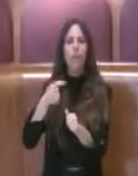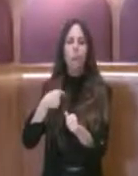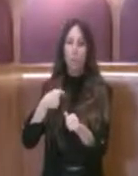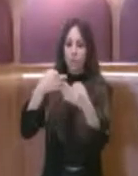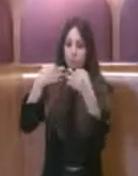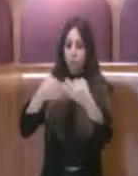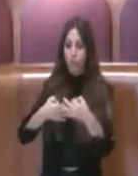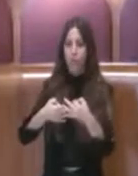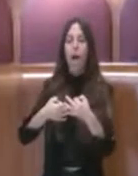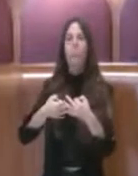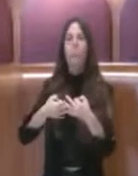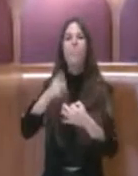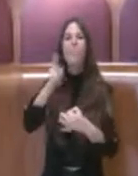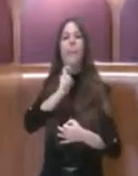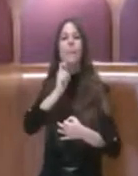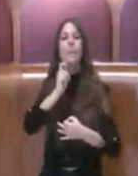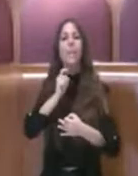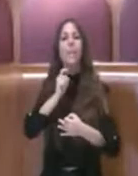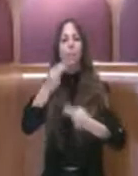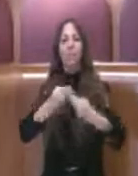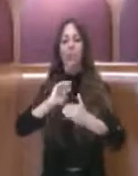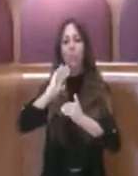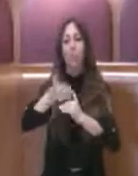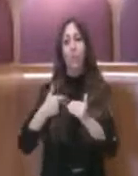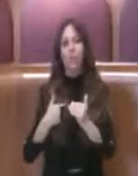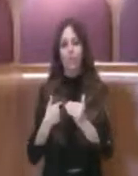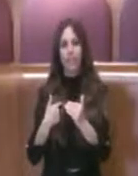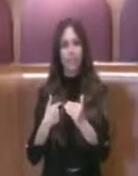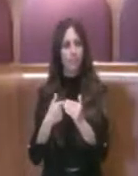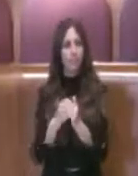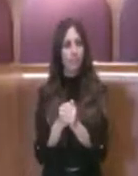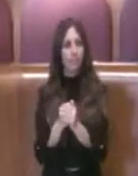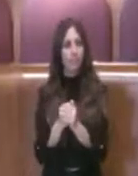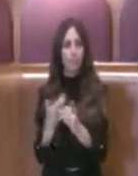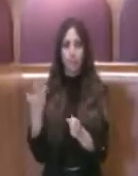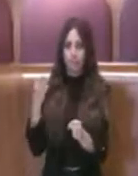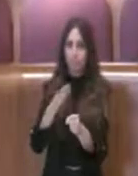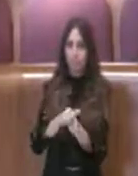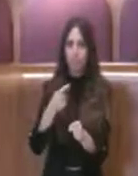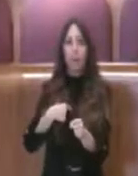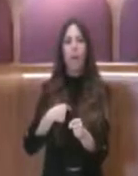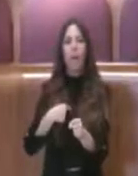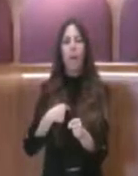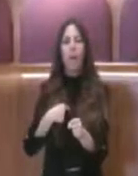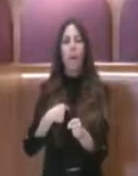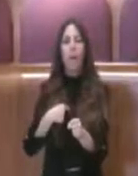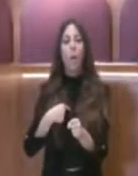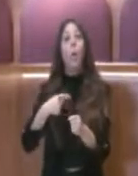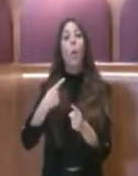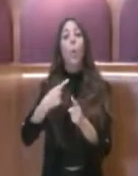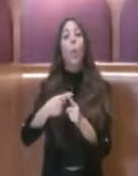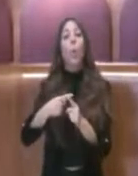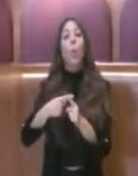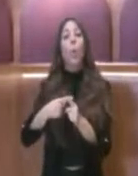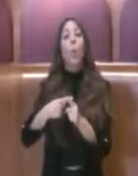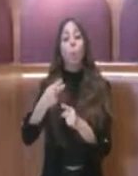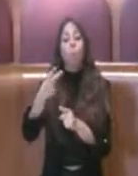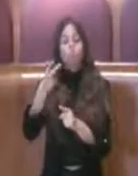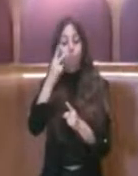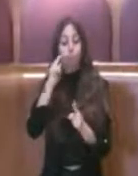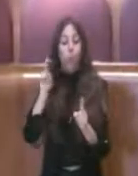di fuori bilancio. Nel frattempo, anche dal punto di vista culturale, abbiamo